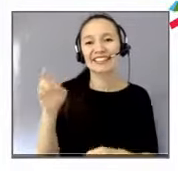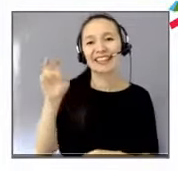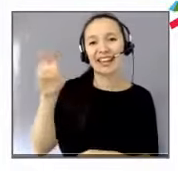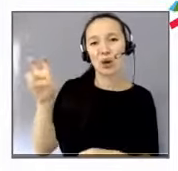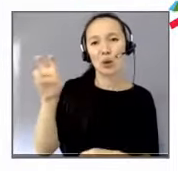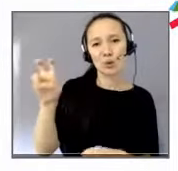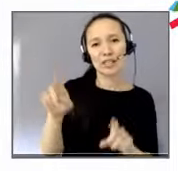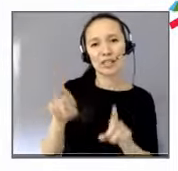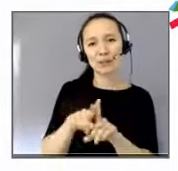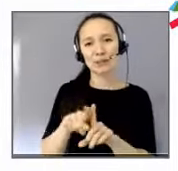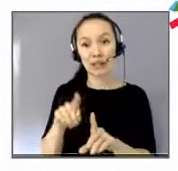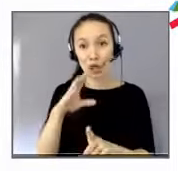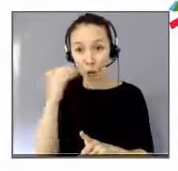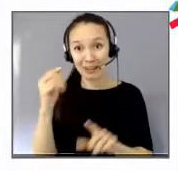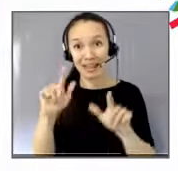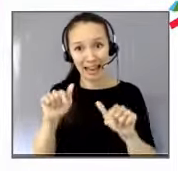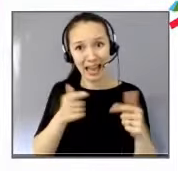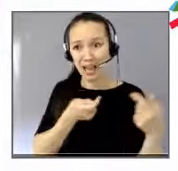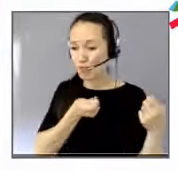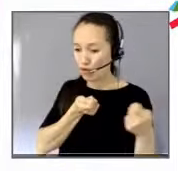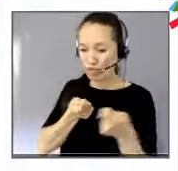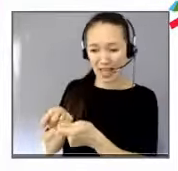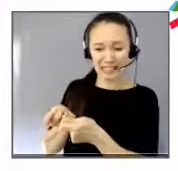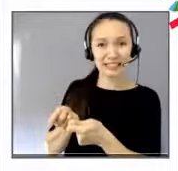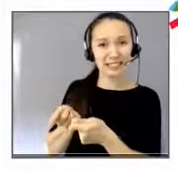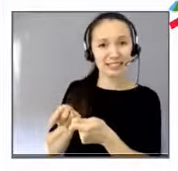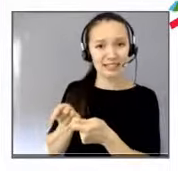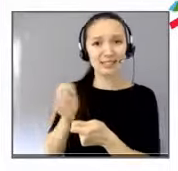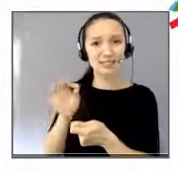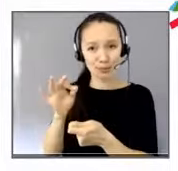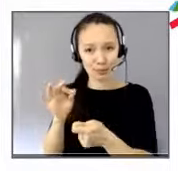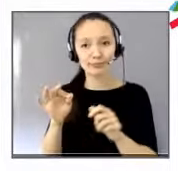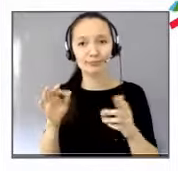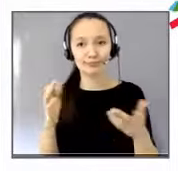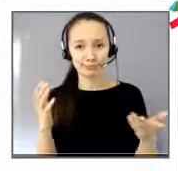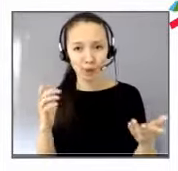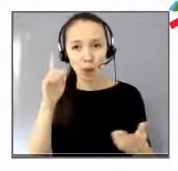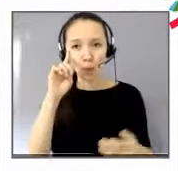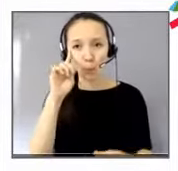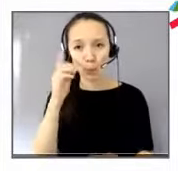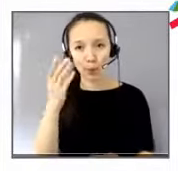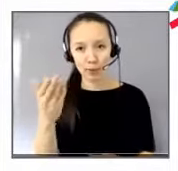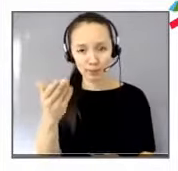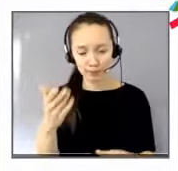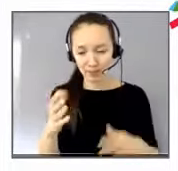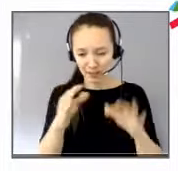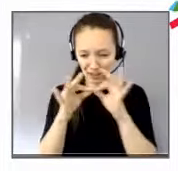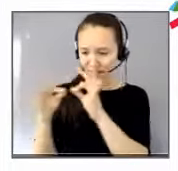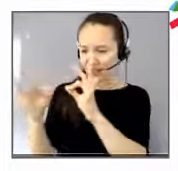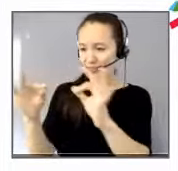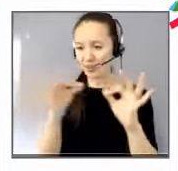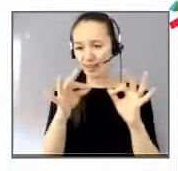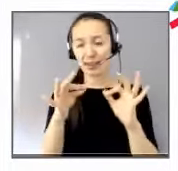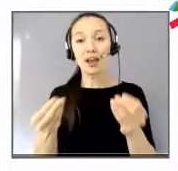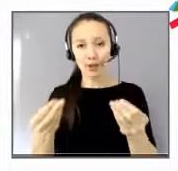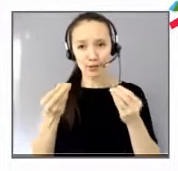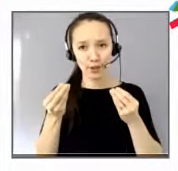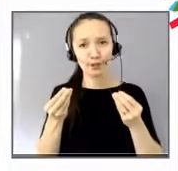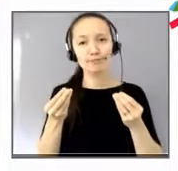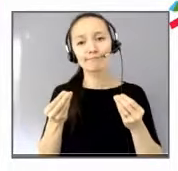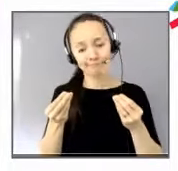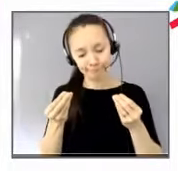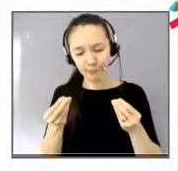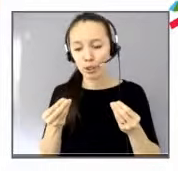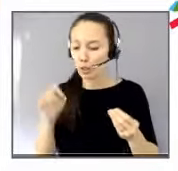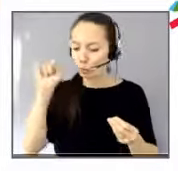menacée. Et donc, à ce moment-là, la fraternité devient une exigence. C'est non seulement